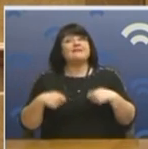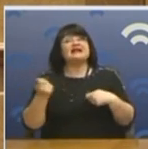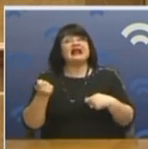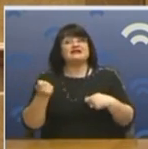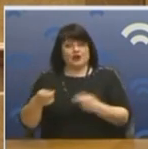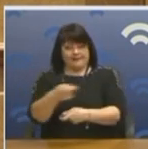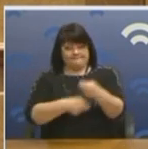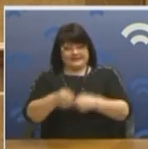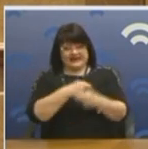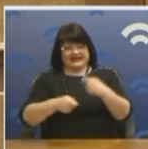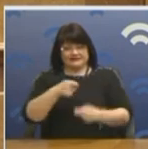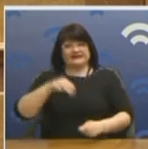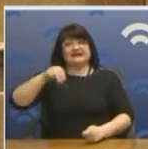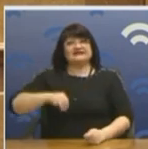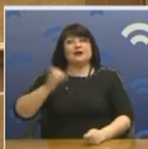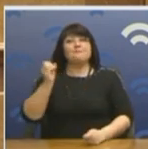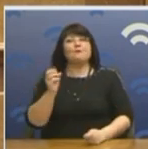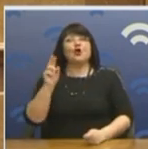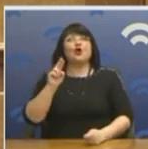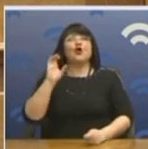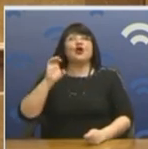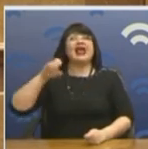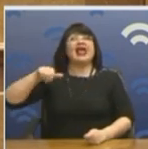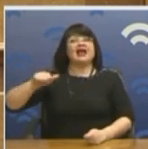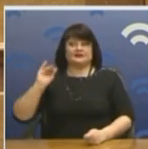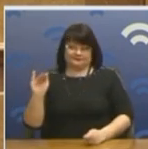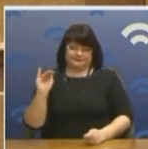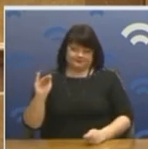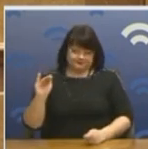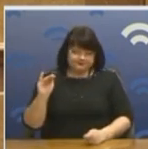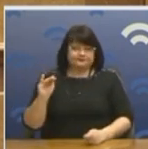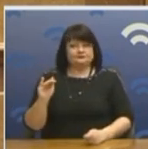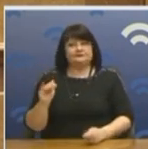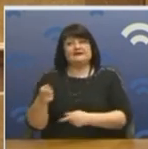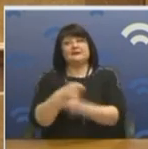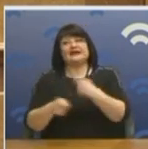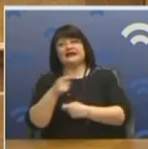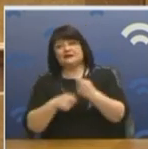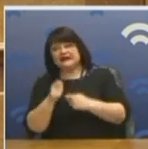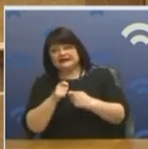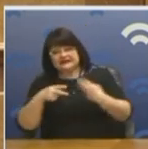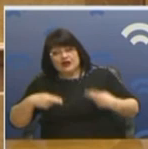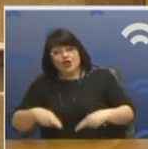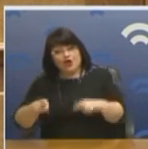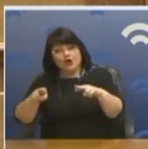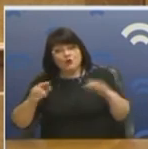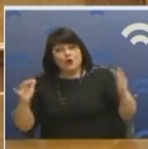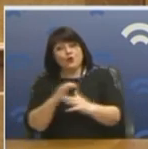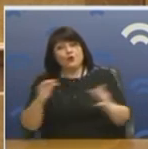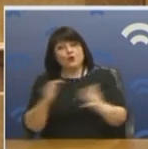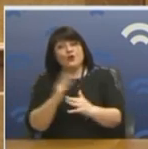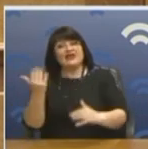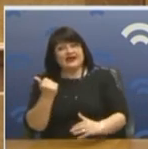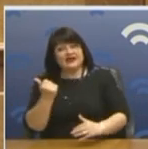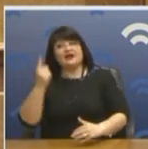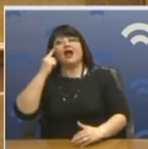επιχειρηματίας του Μορέα, κύριε Τσίπρα, ακούστε τώρα. Ο επιχειρηματίας, επειδή δεν έχει κίνηση ο δρόμος, αποζημιώνεται από το